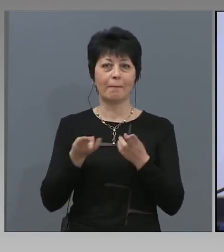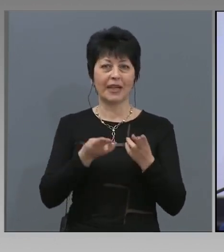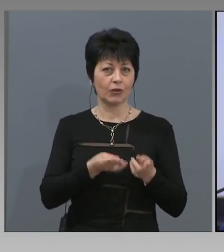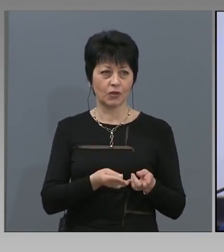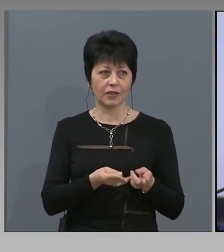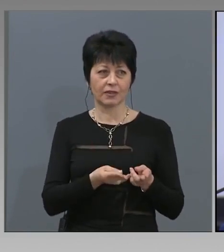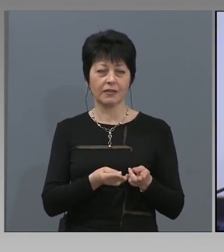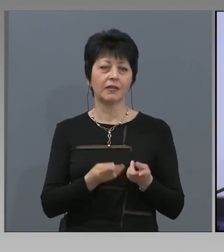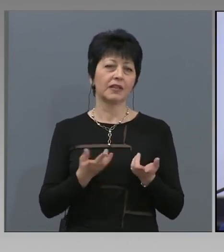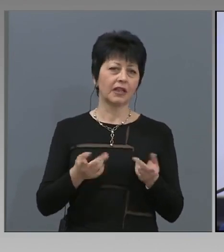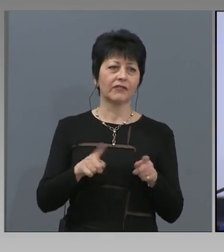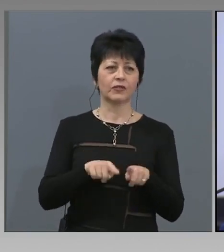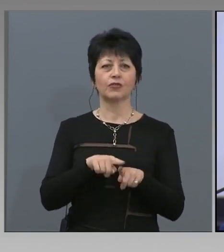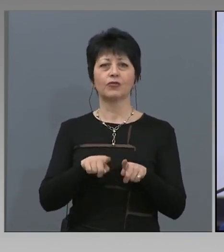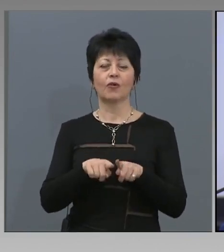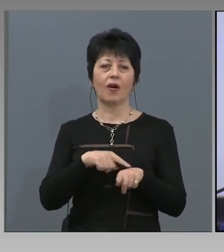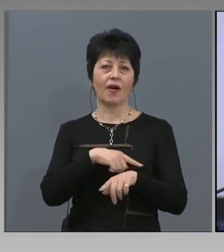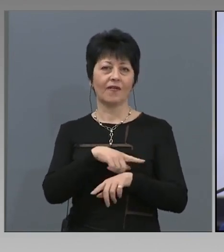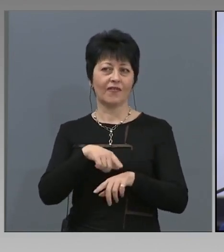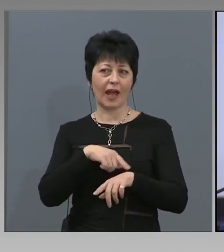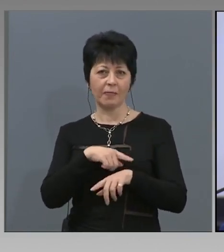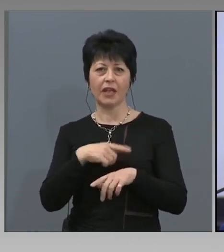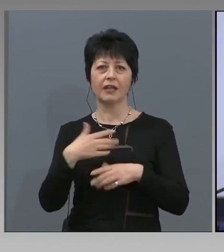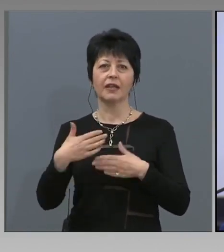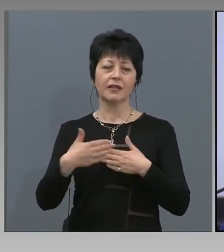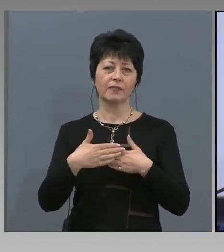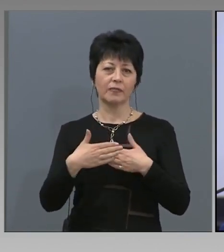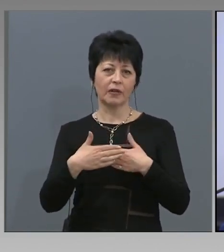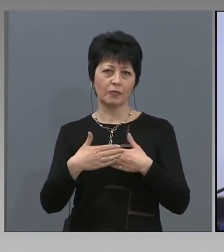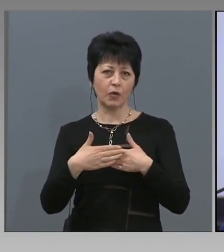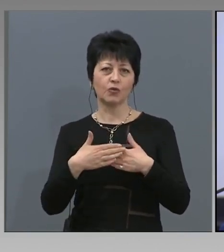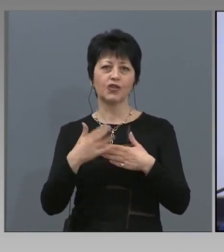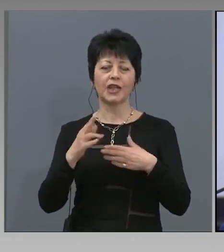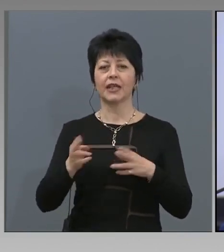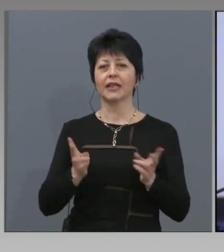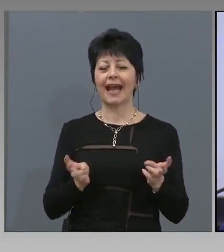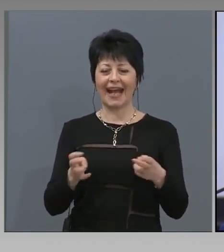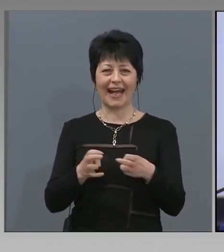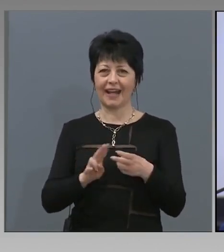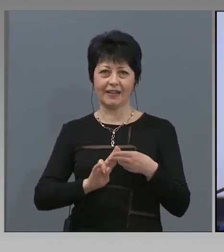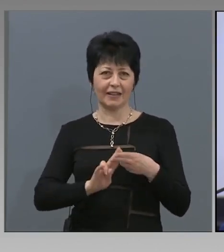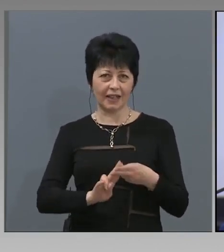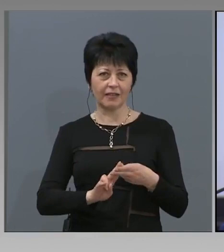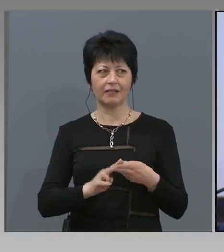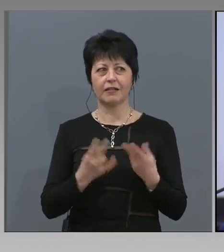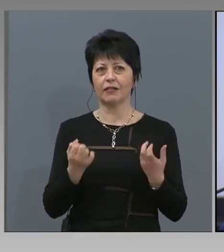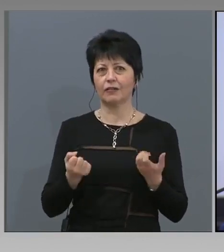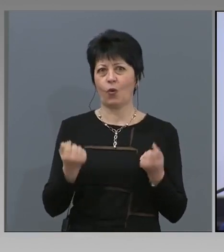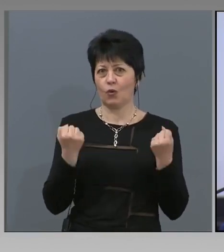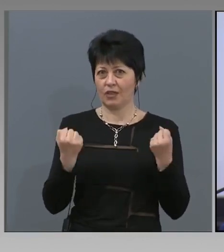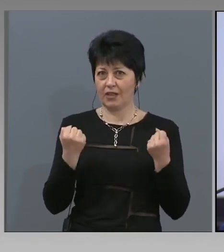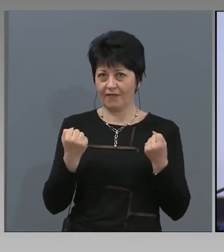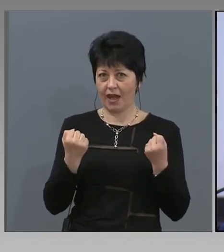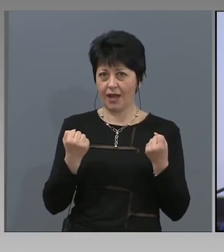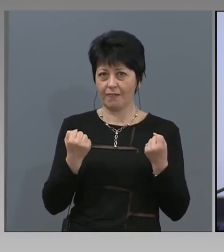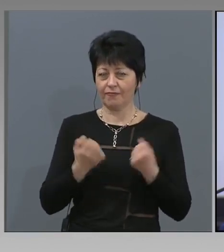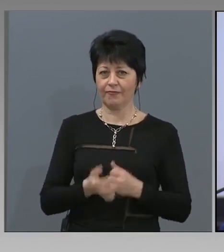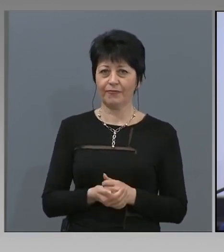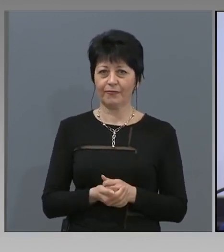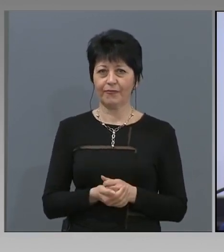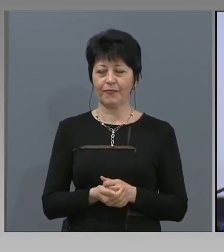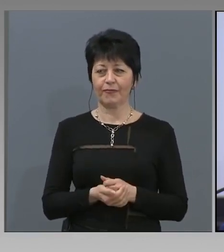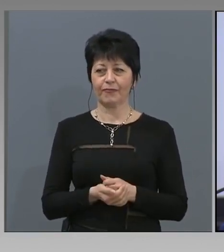всеки ден информацията по отношение на карантирани, заболели, оздравели и